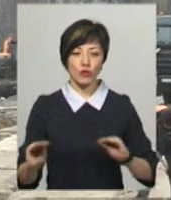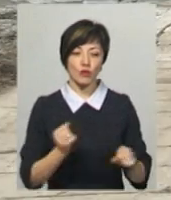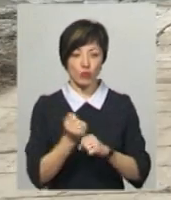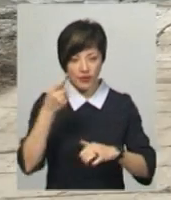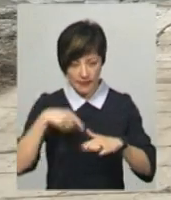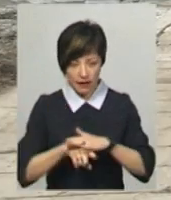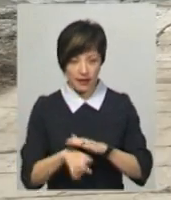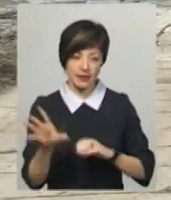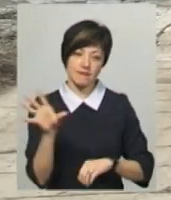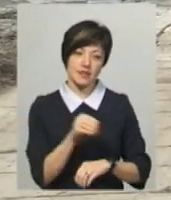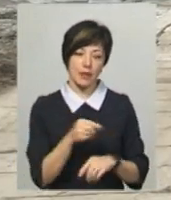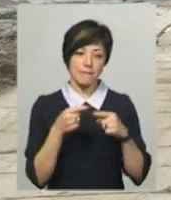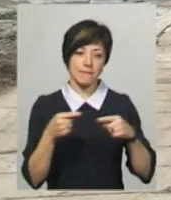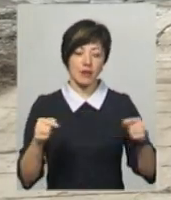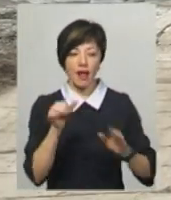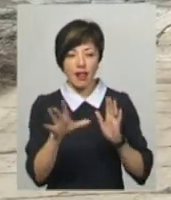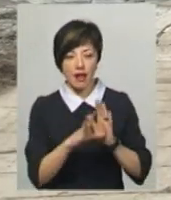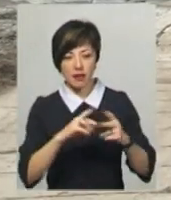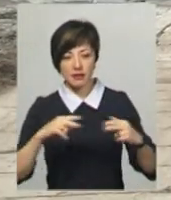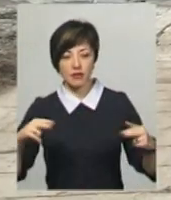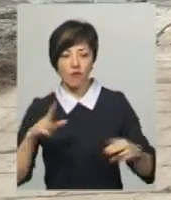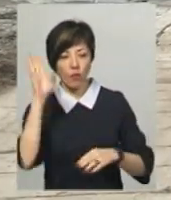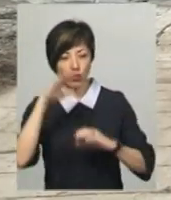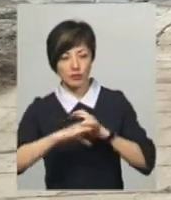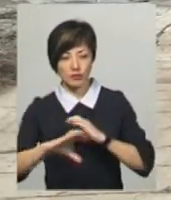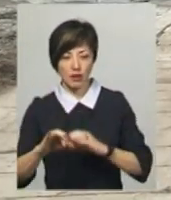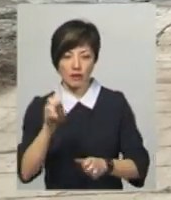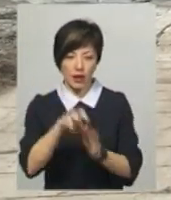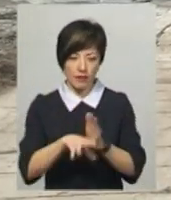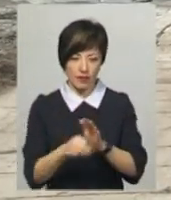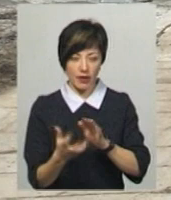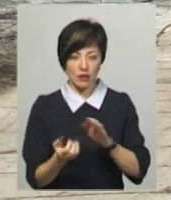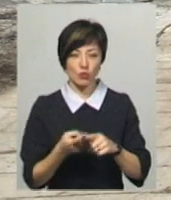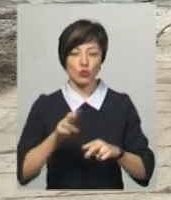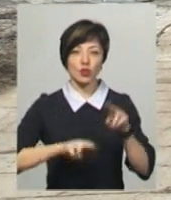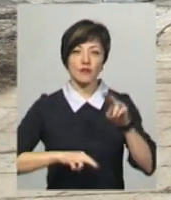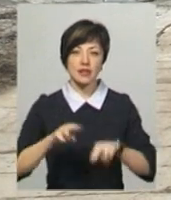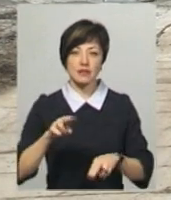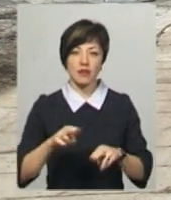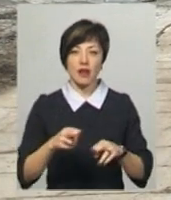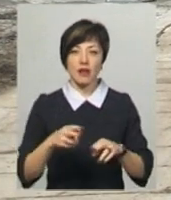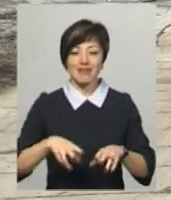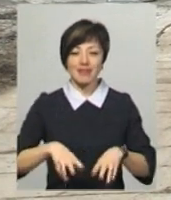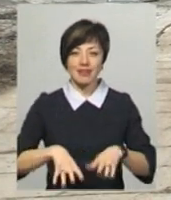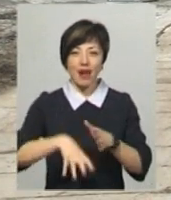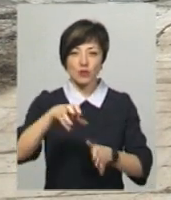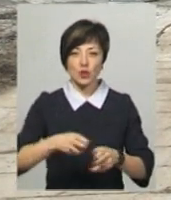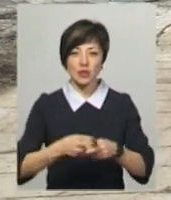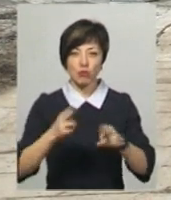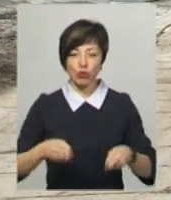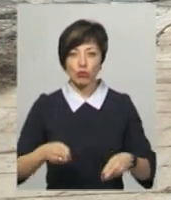всередині, це всі мережі електропостачання, водопостачання, водовідведення, будівництво каналізаційно-насосних споруд, це